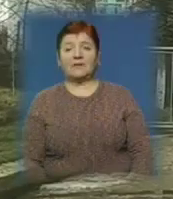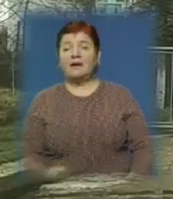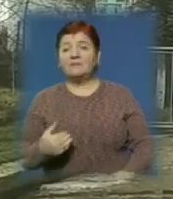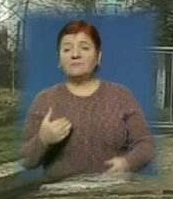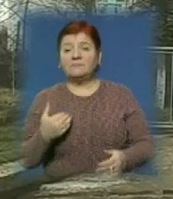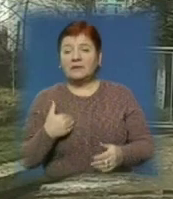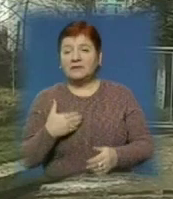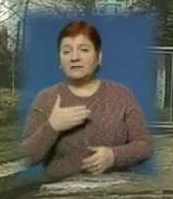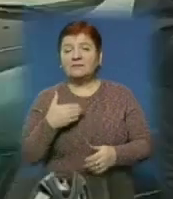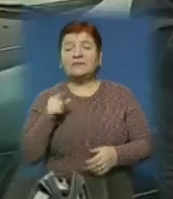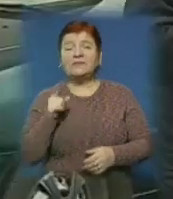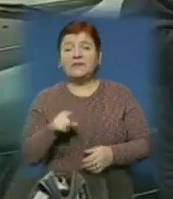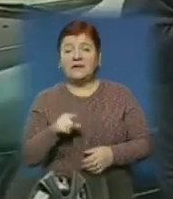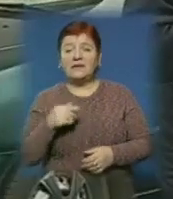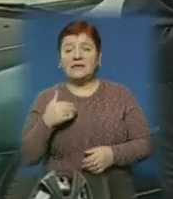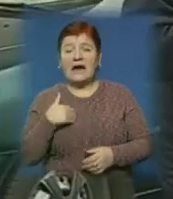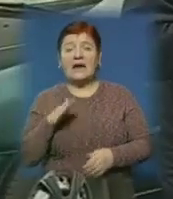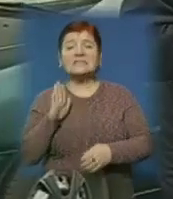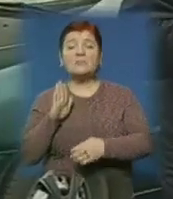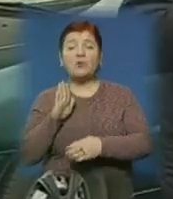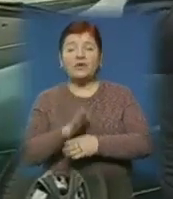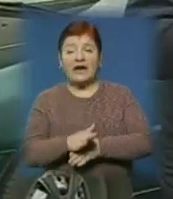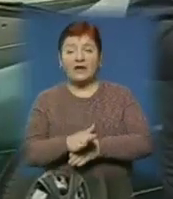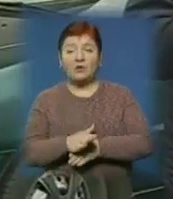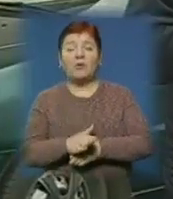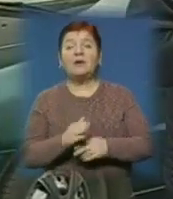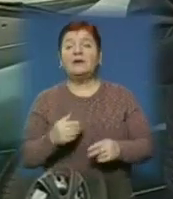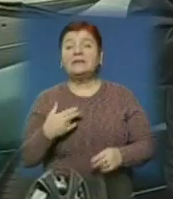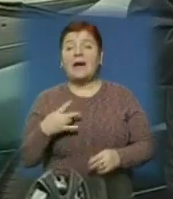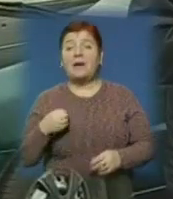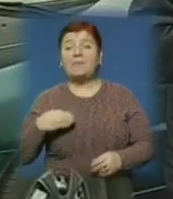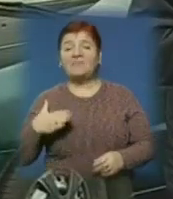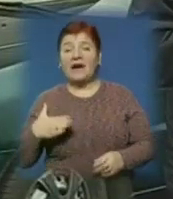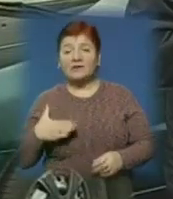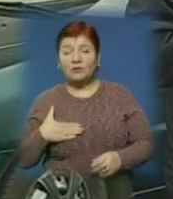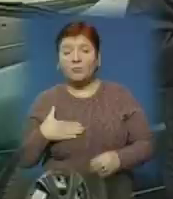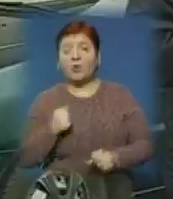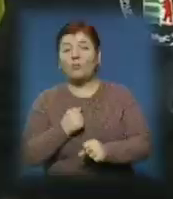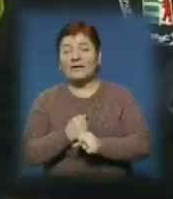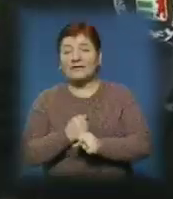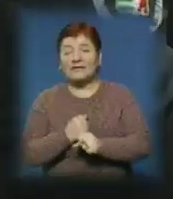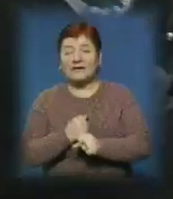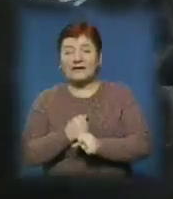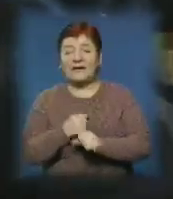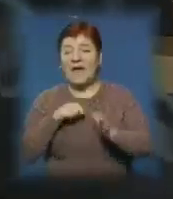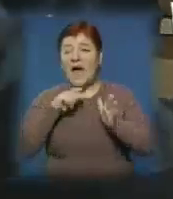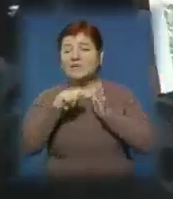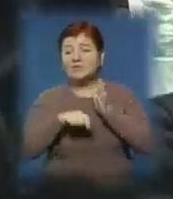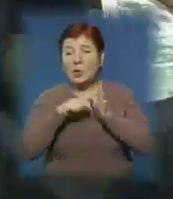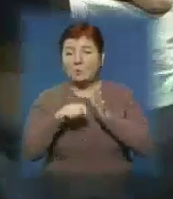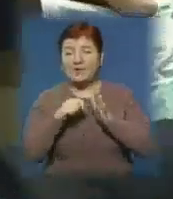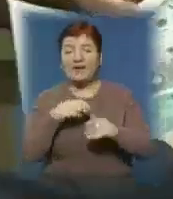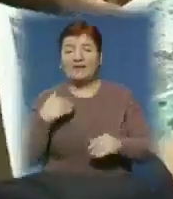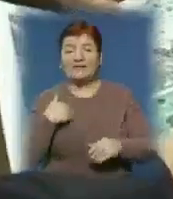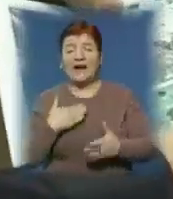Такі речі не відбувалися. Я забороняю, я керівник підприємства, забороняю на приватному підприємстві робити зйом. Два тижні тому до обласної